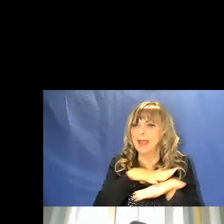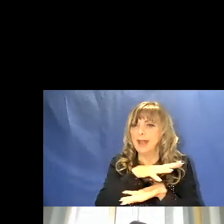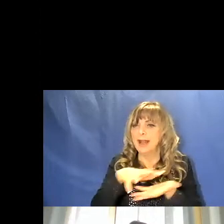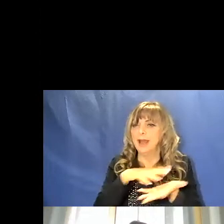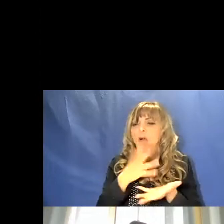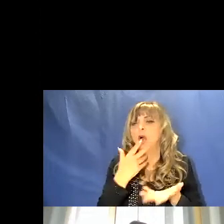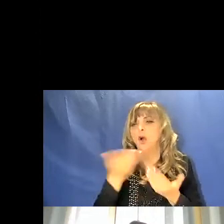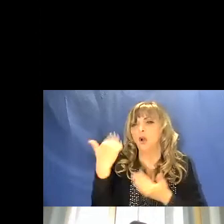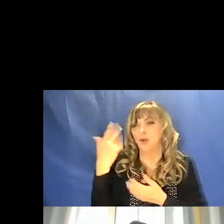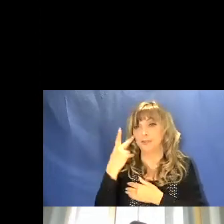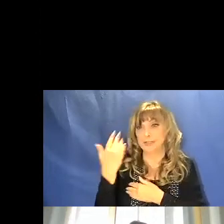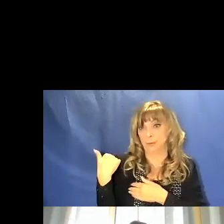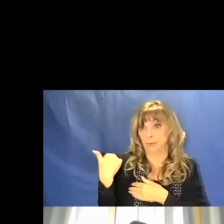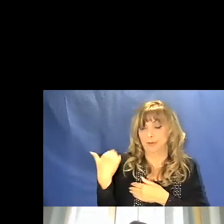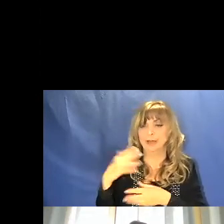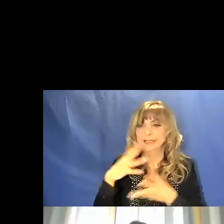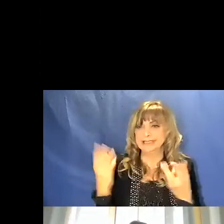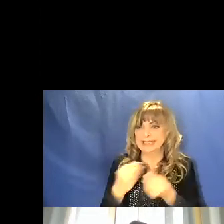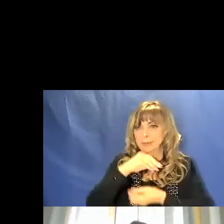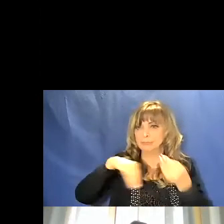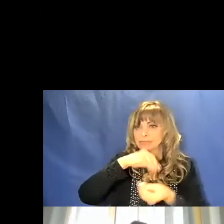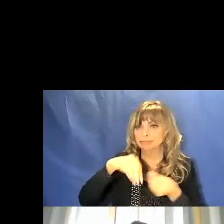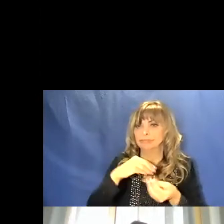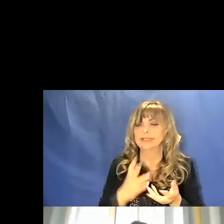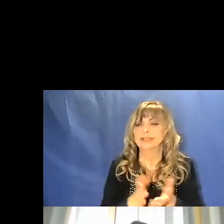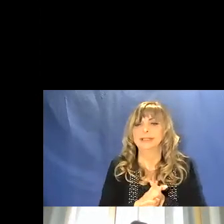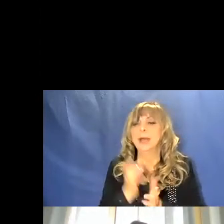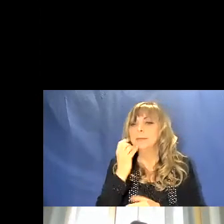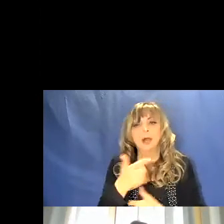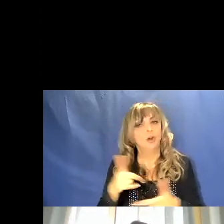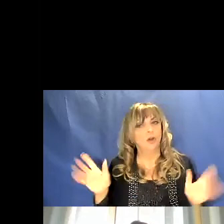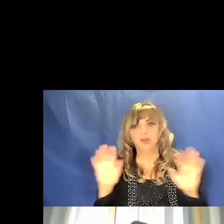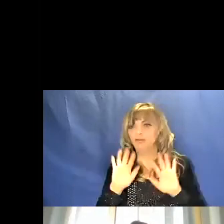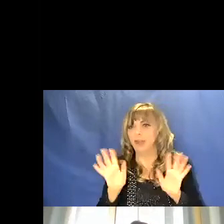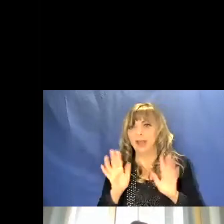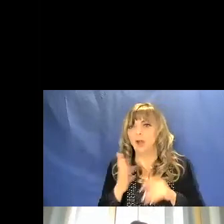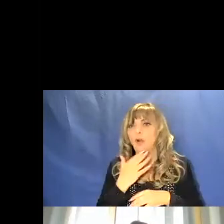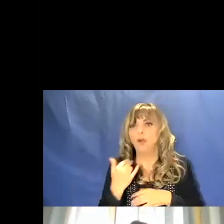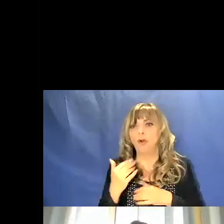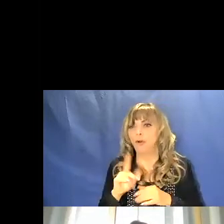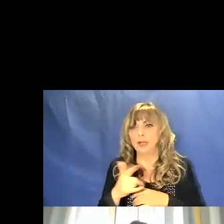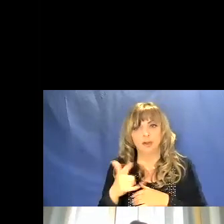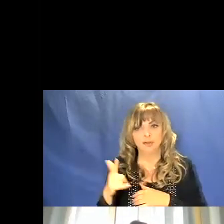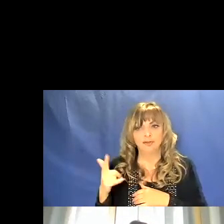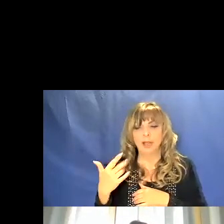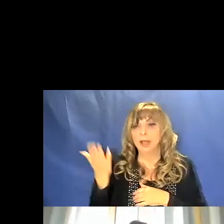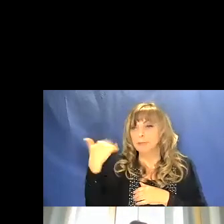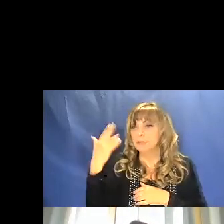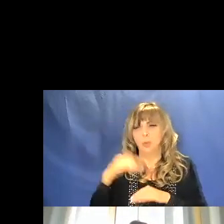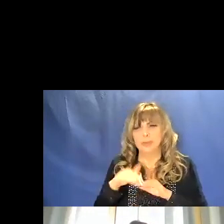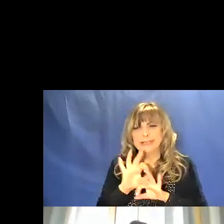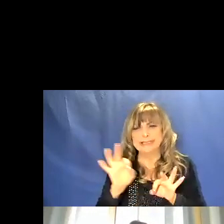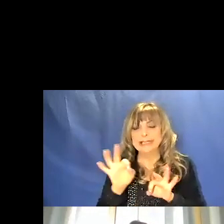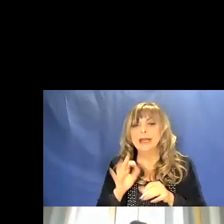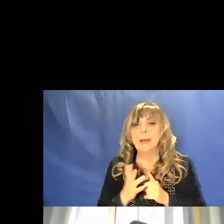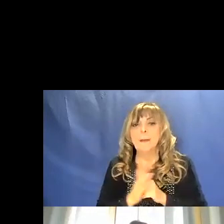precedenti il bianco non esiste come colore in sé nella preistoria ma l